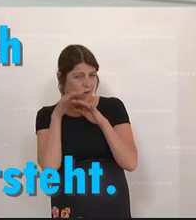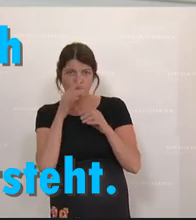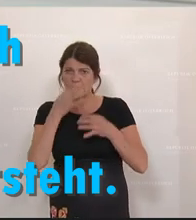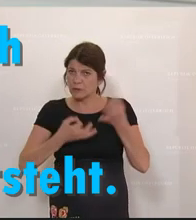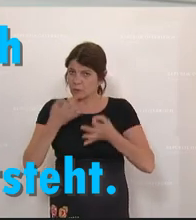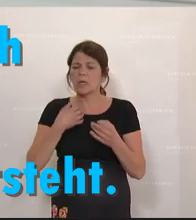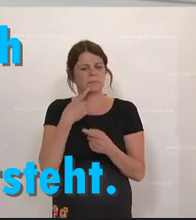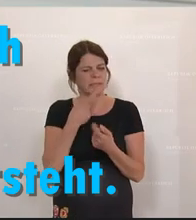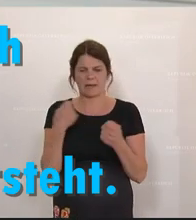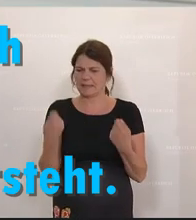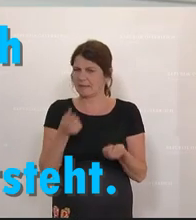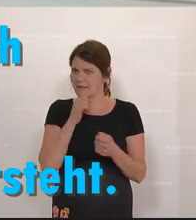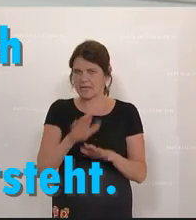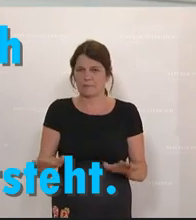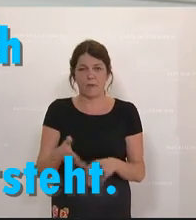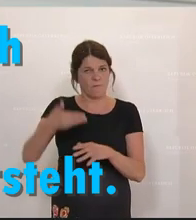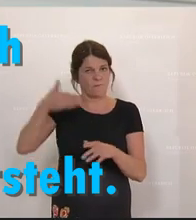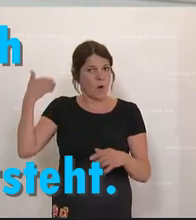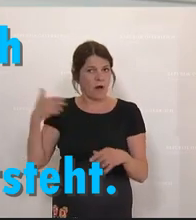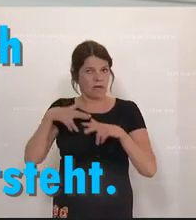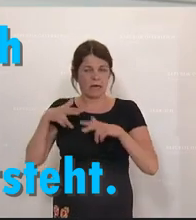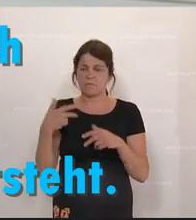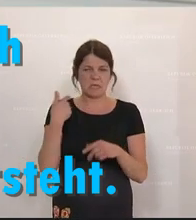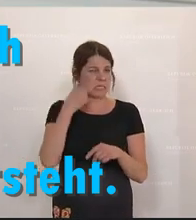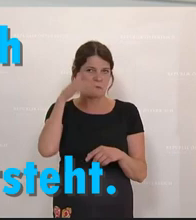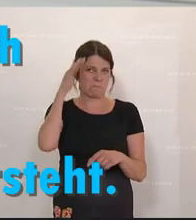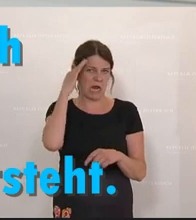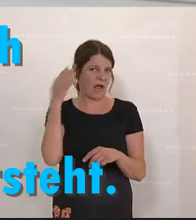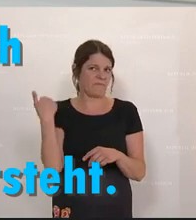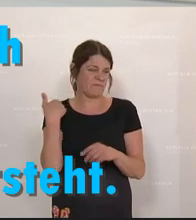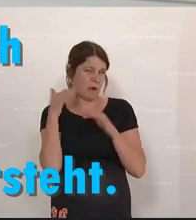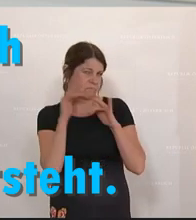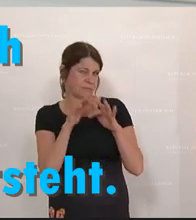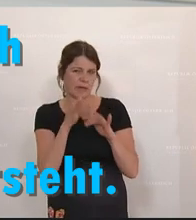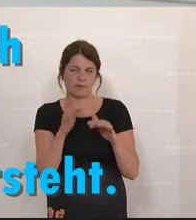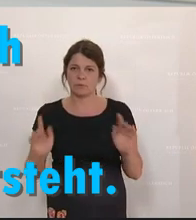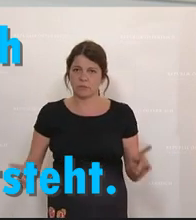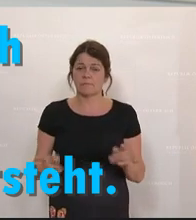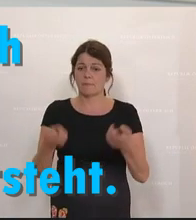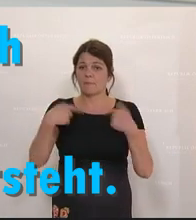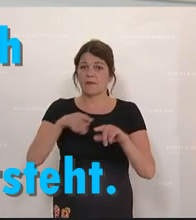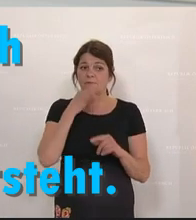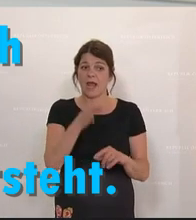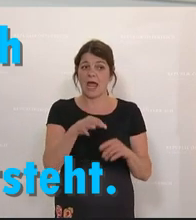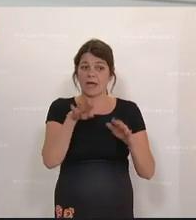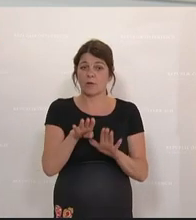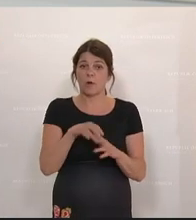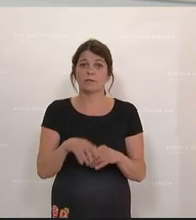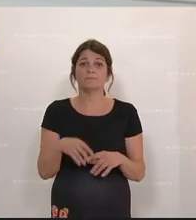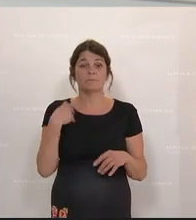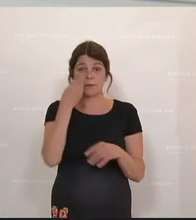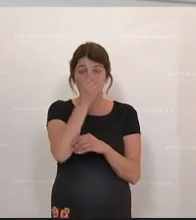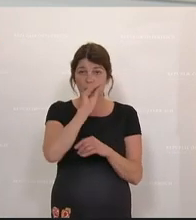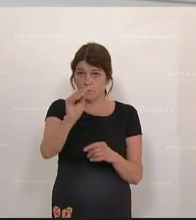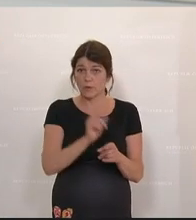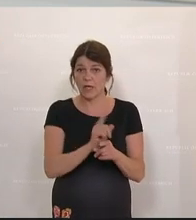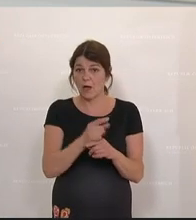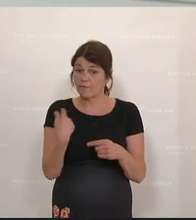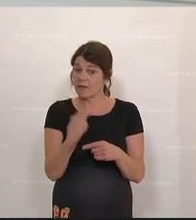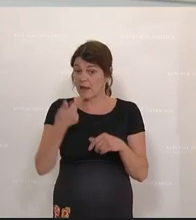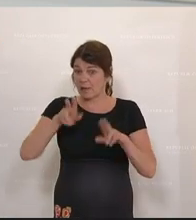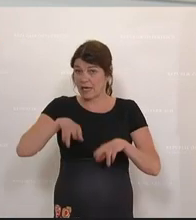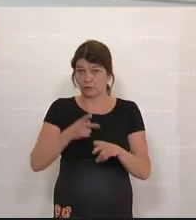Vorgängerregierungen sind mir keinerlei derartigen Interventionen bekannt. Zur Frage 9. Hier möchte ich darauf hinweisen, dass wir in einem